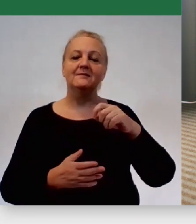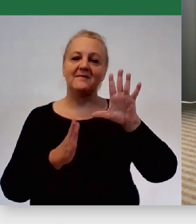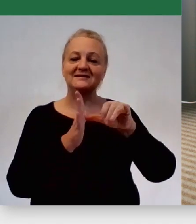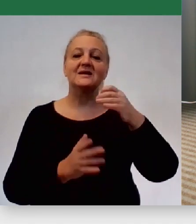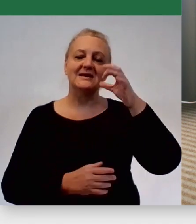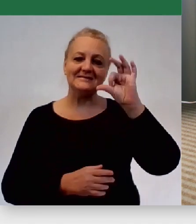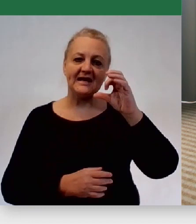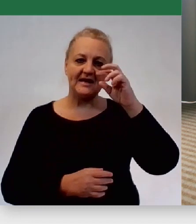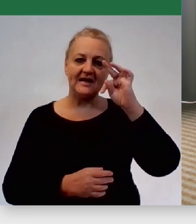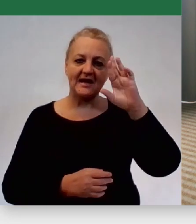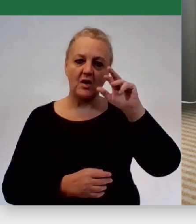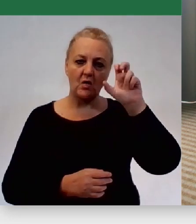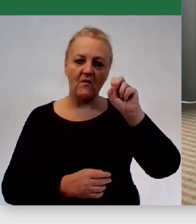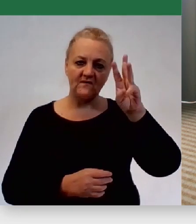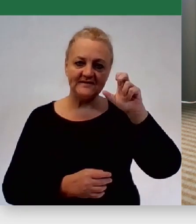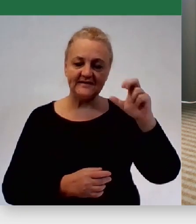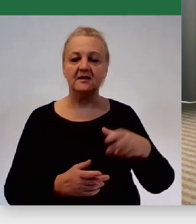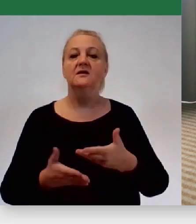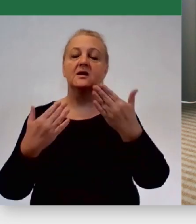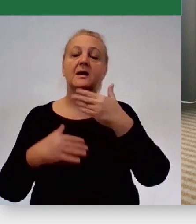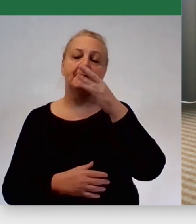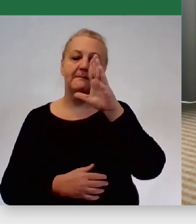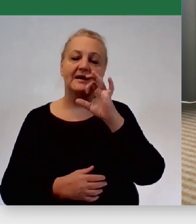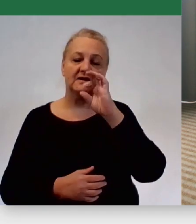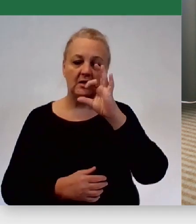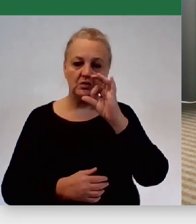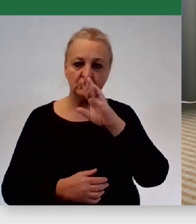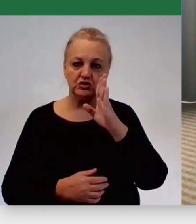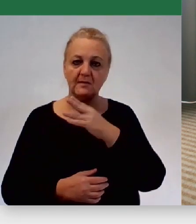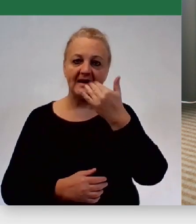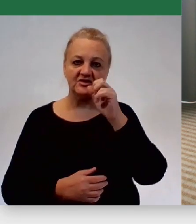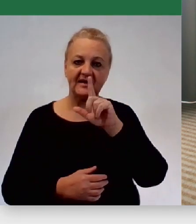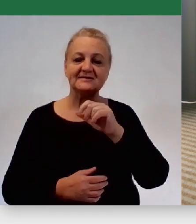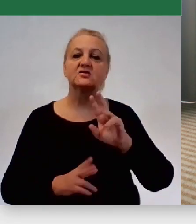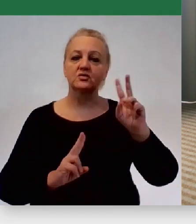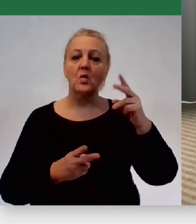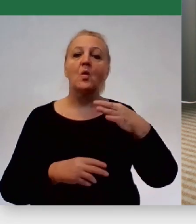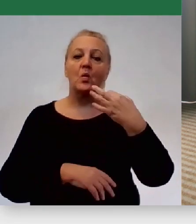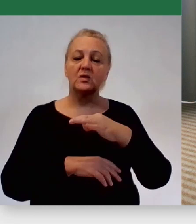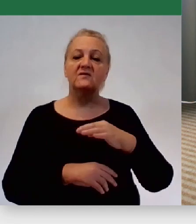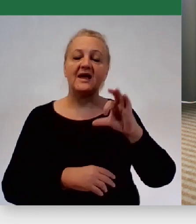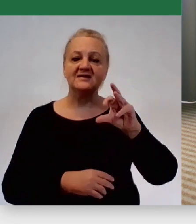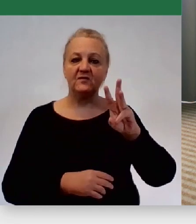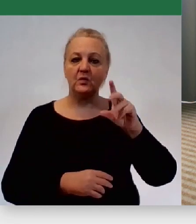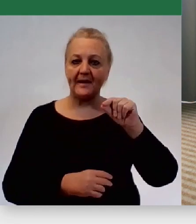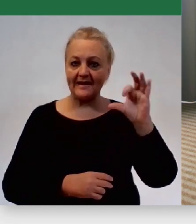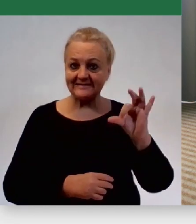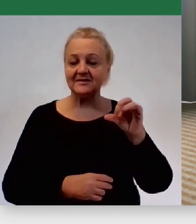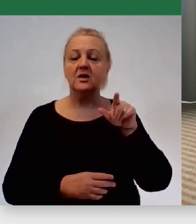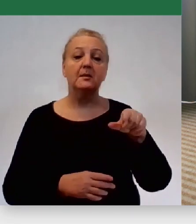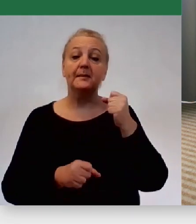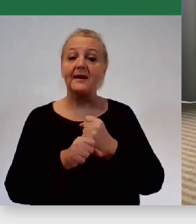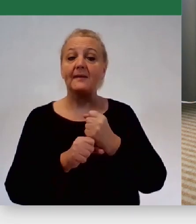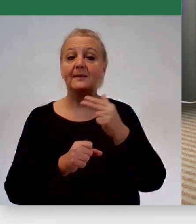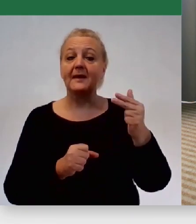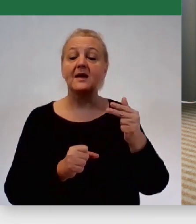dobry. I pan Bartosz Narzelski, Uniwersytet SWPS, z którym od dłuższego czasu właśnie pracujemy nad tym tematem, jak